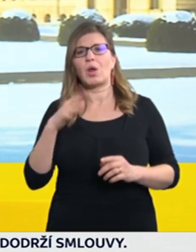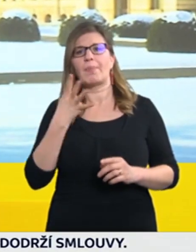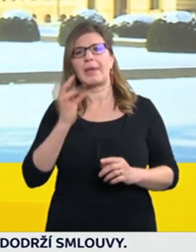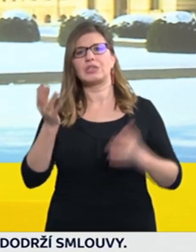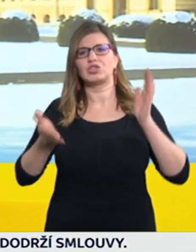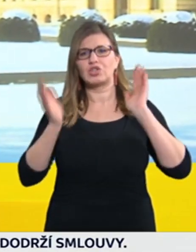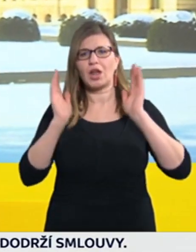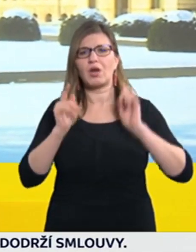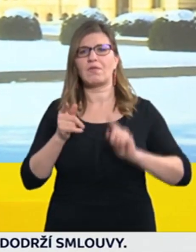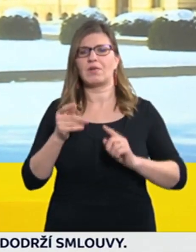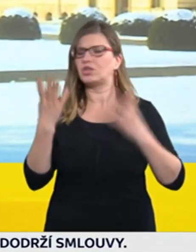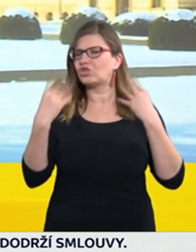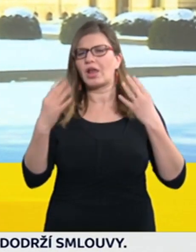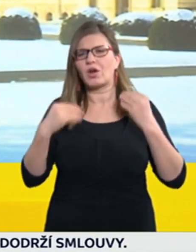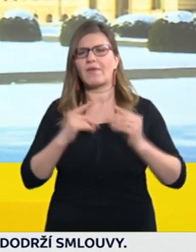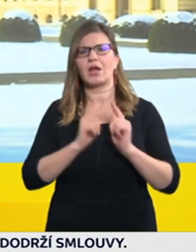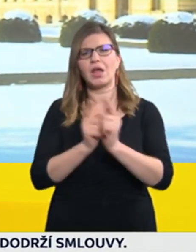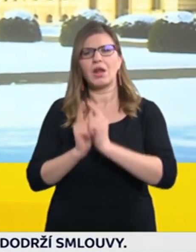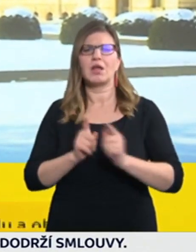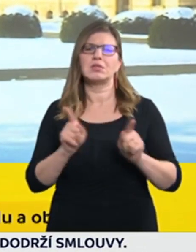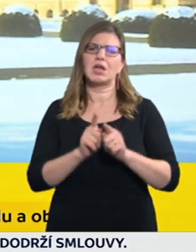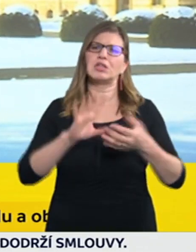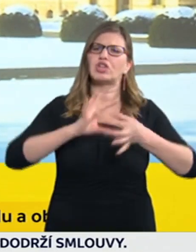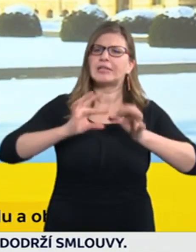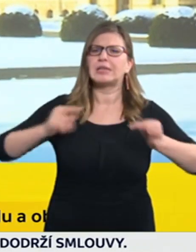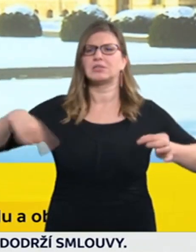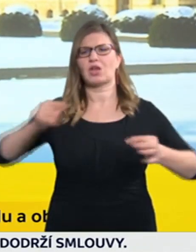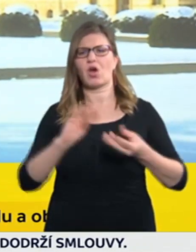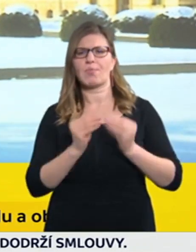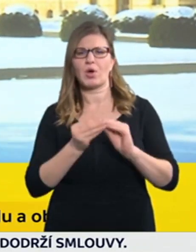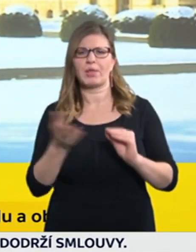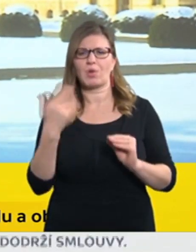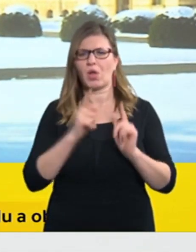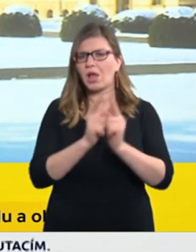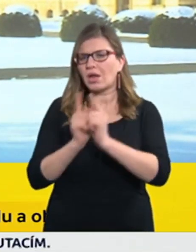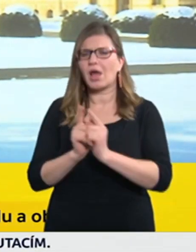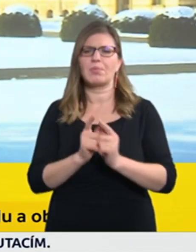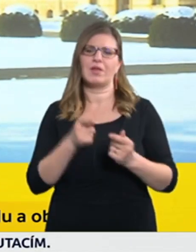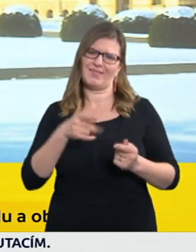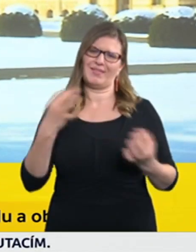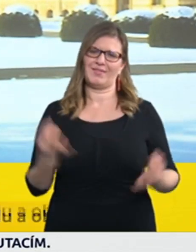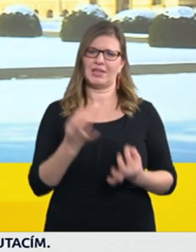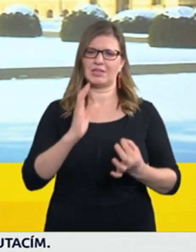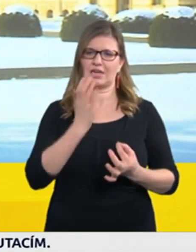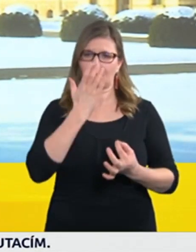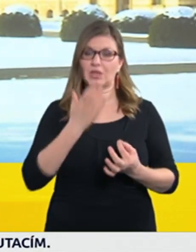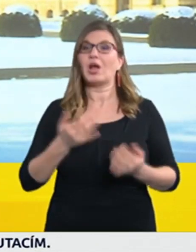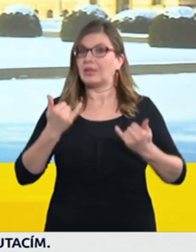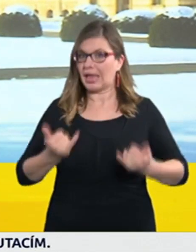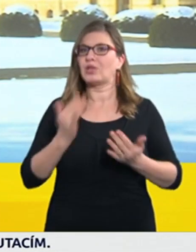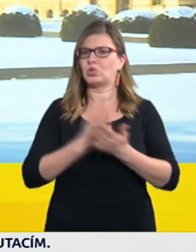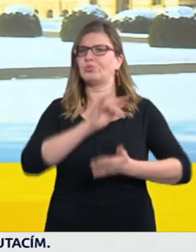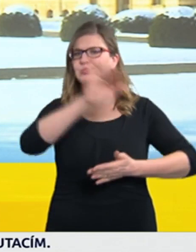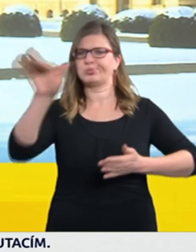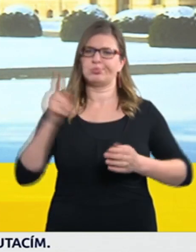obchodními řetězci a první, co je třeba říct, tak respirátory už se prodávají. V